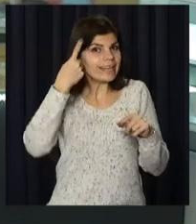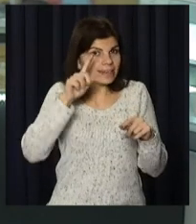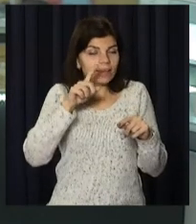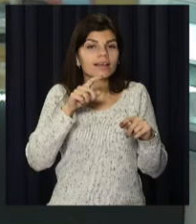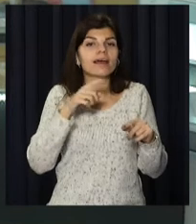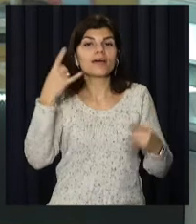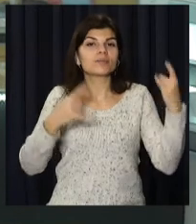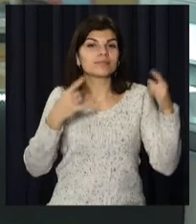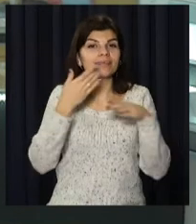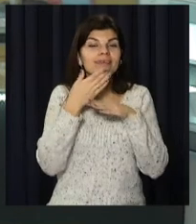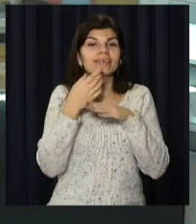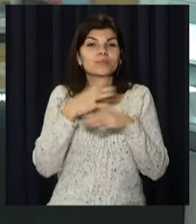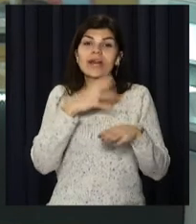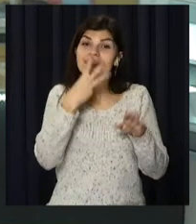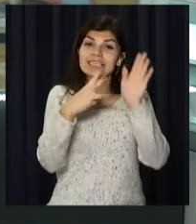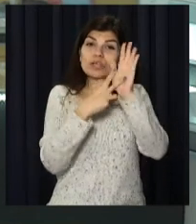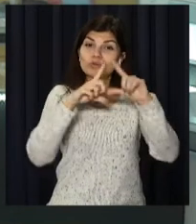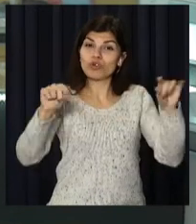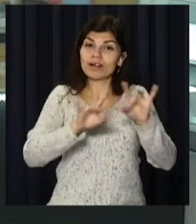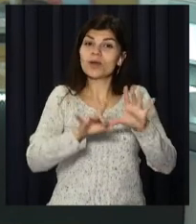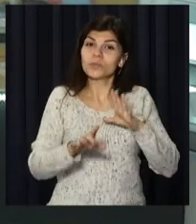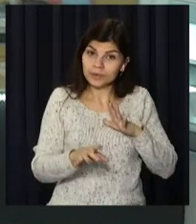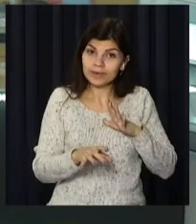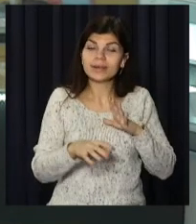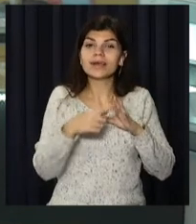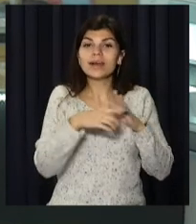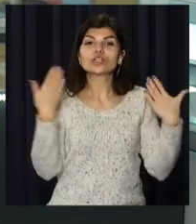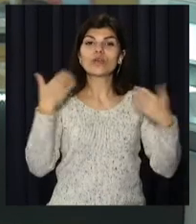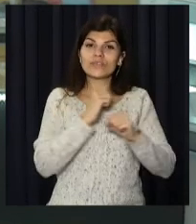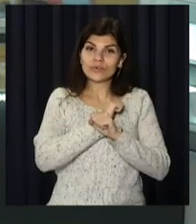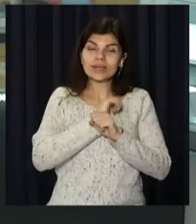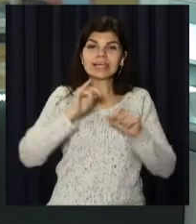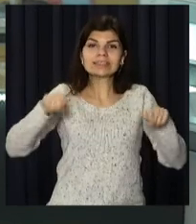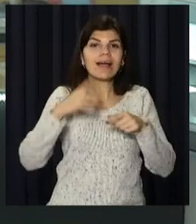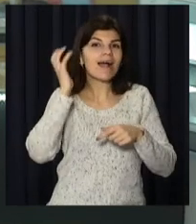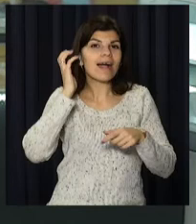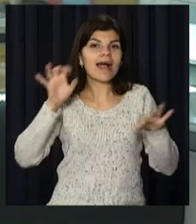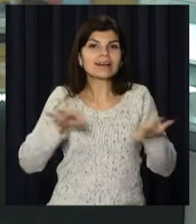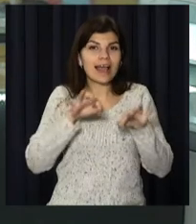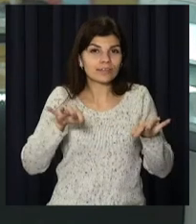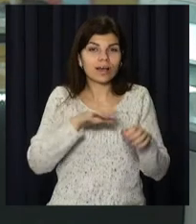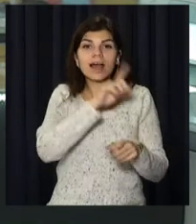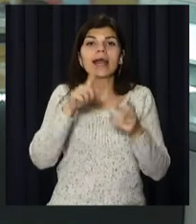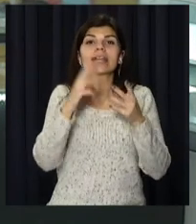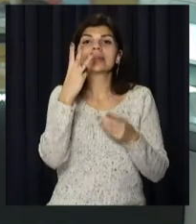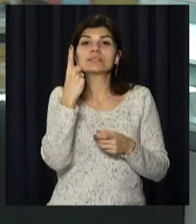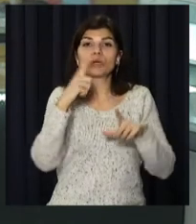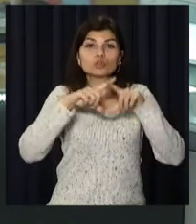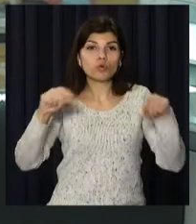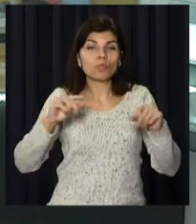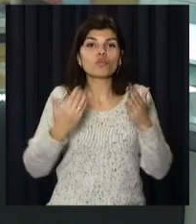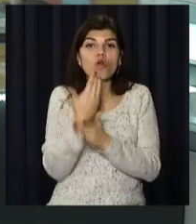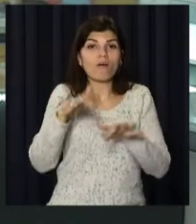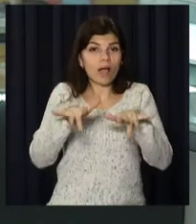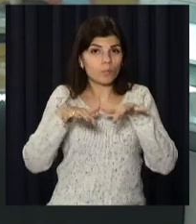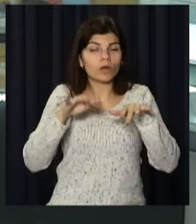уже розказав про учасників 37-ї школи, де облаштують зону відпочинку та створять радіо. А у 31-й школі з'являться нові